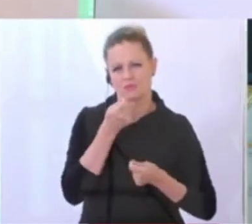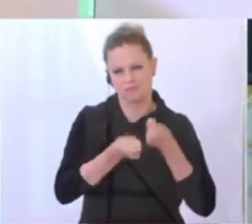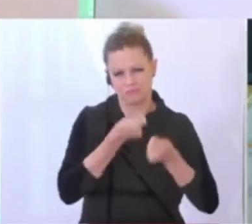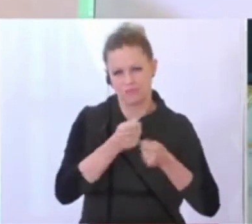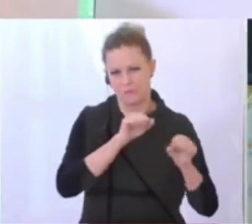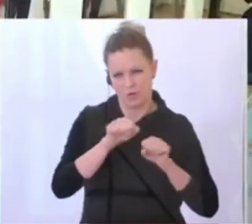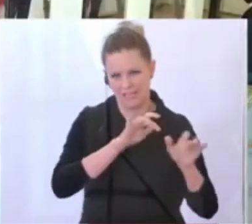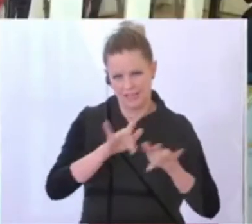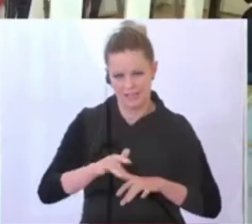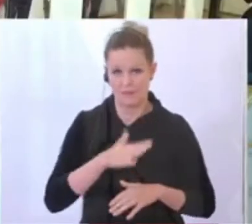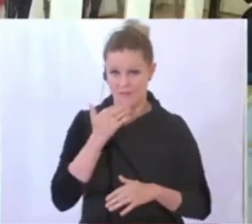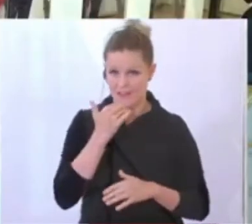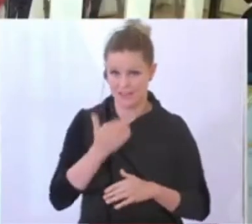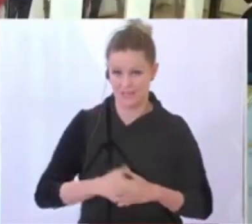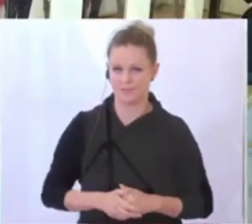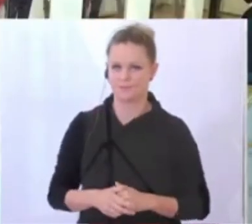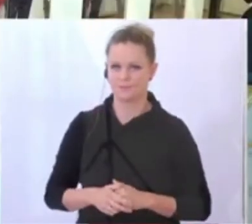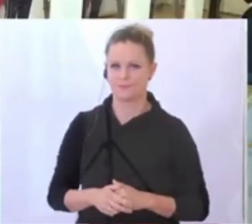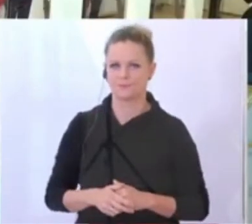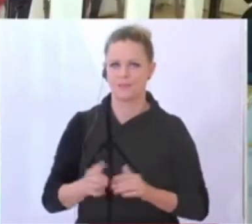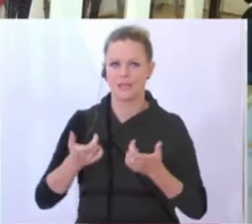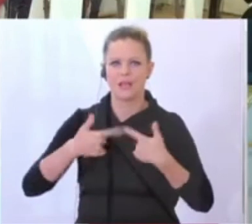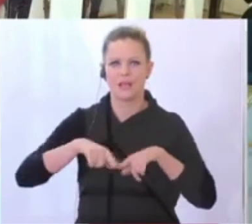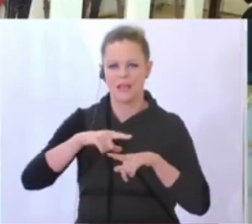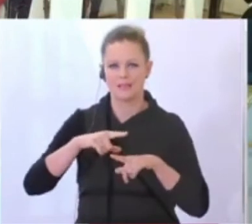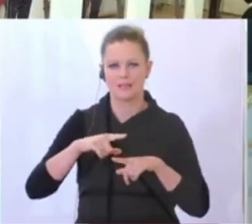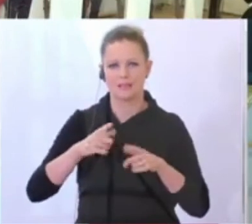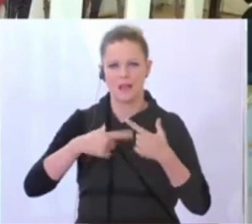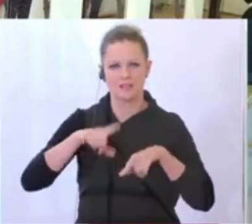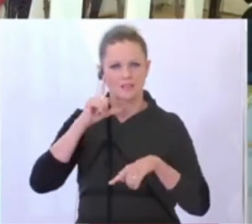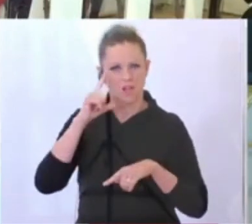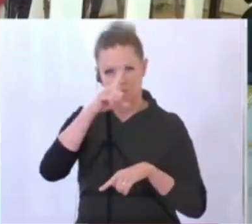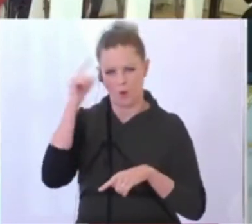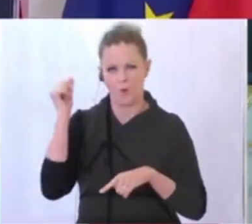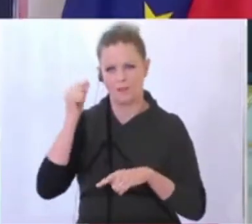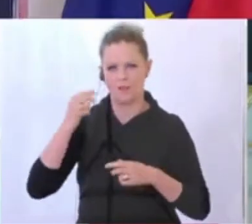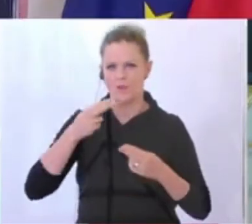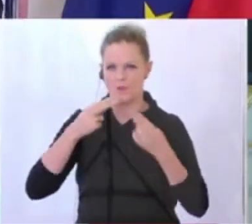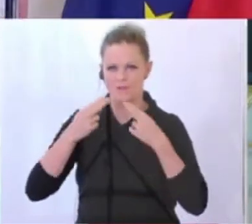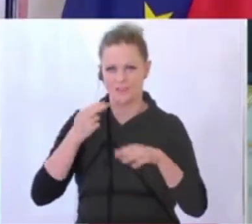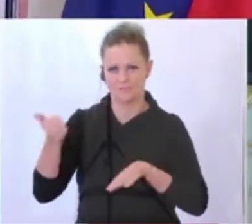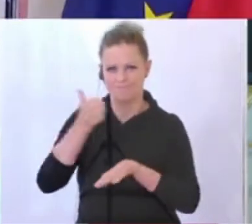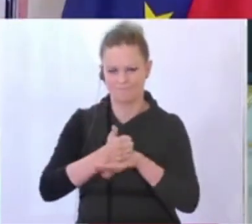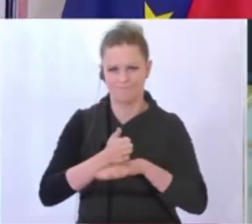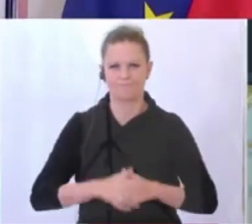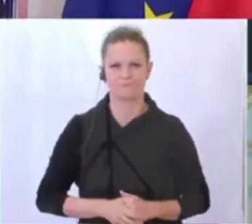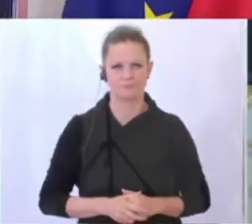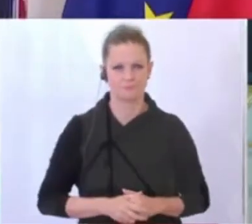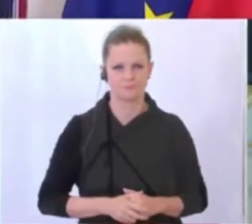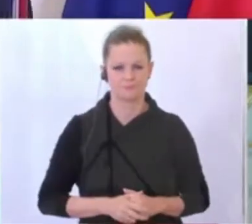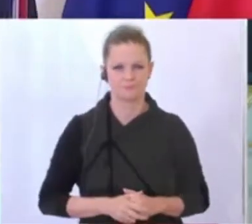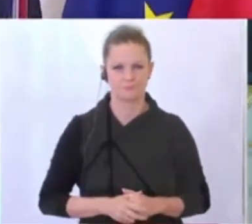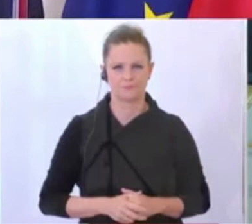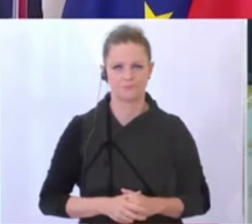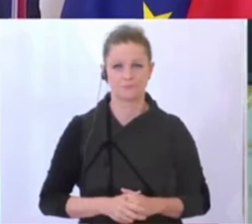gibt. Vielen Dank. Der Vorsitzende der Landeshauptleutekonferenz, Landeshauptmann Thomas Stelzer, bitteschön. Sehr geehrte Damen und Herren, von